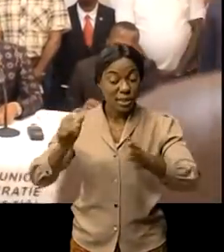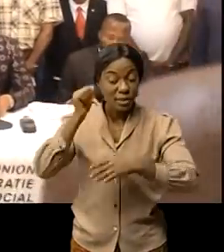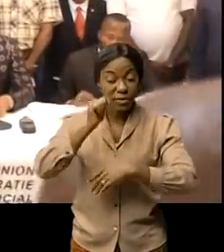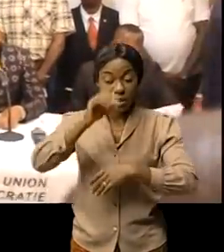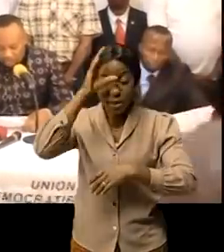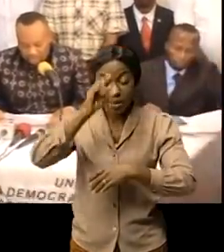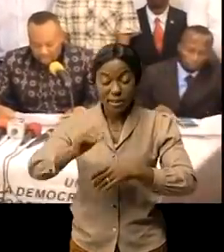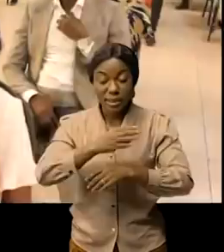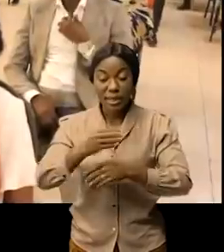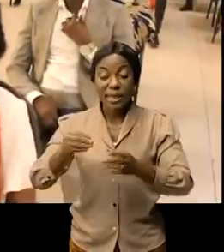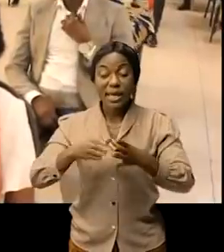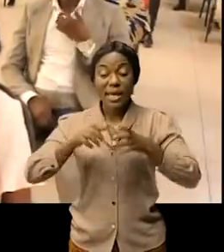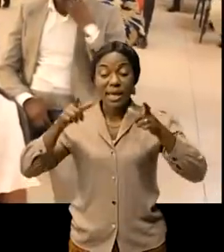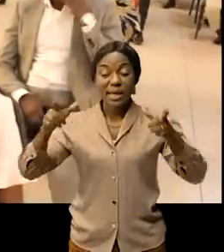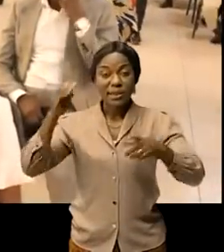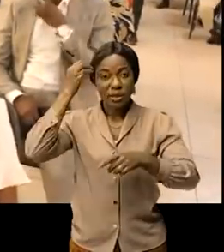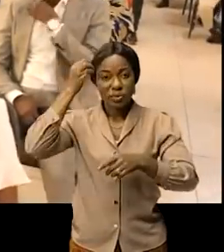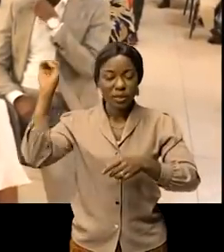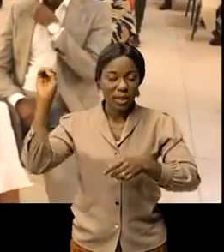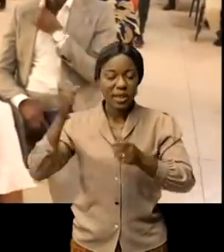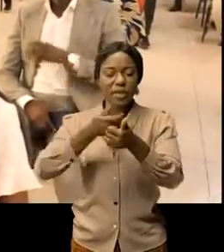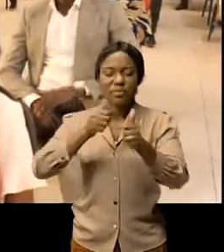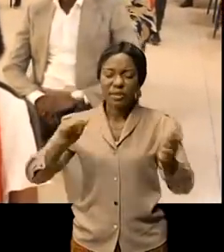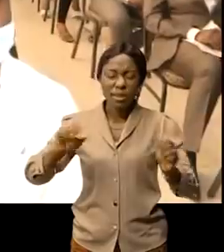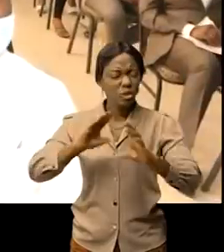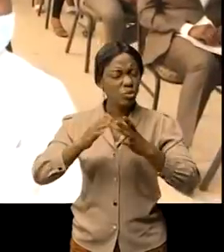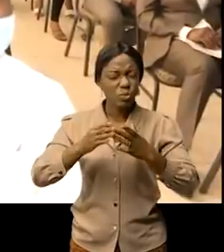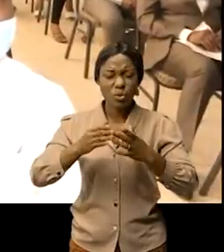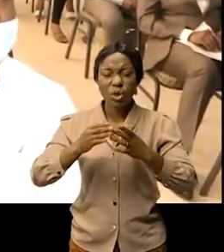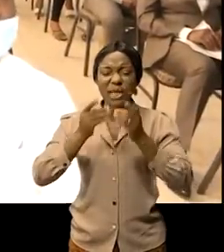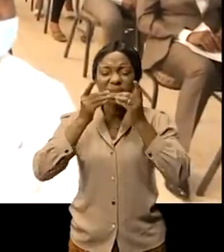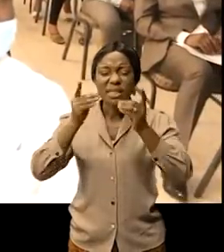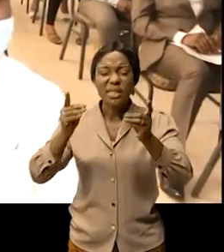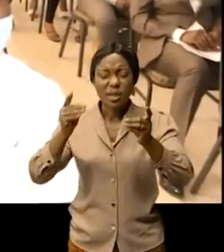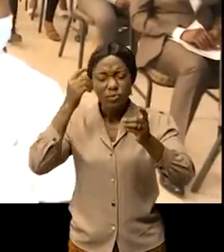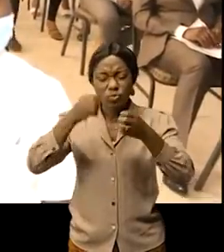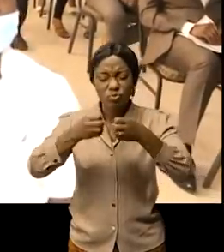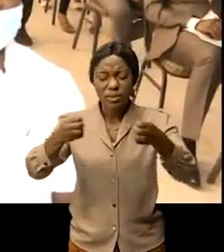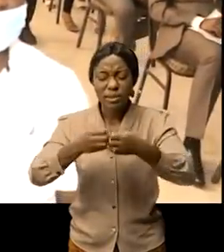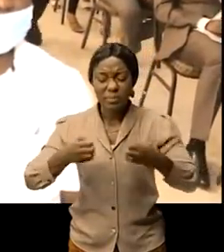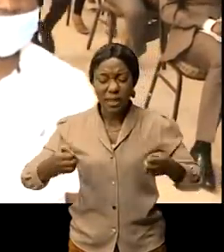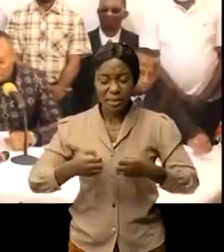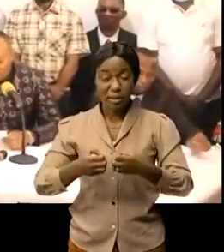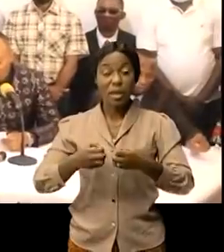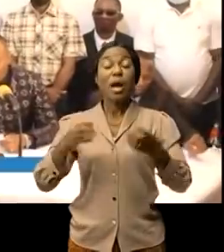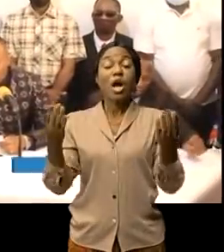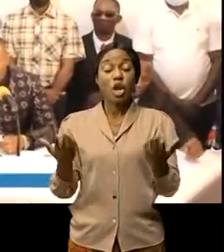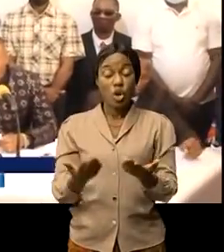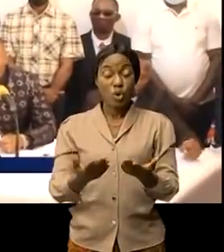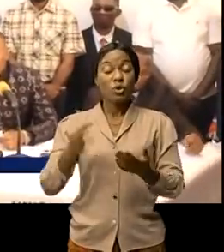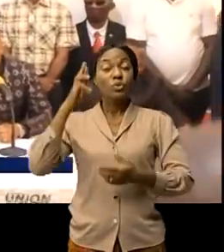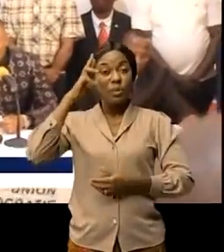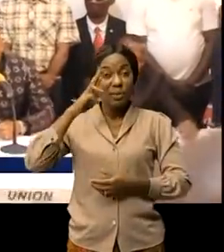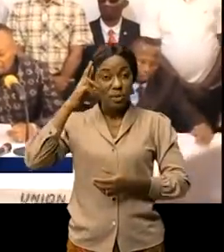Équateur en particulier à éviter des propos à caractère tribal rappelant aux habitants de